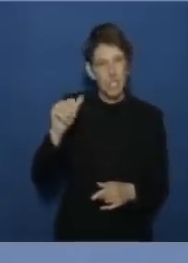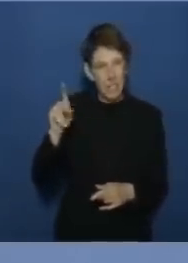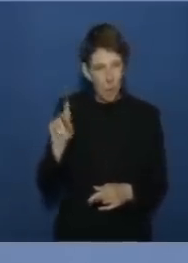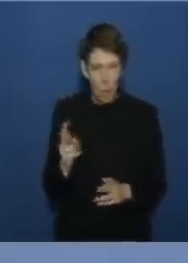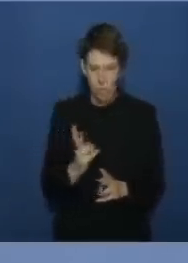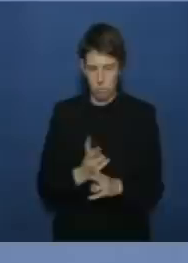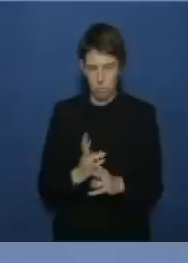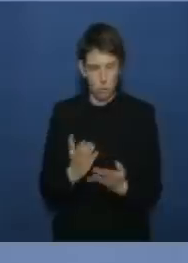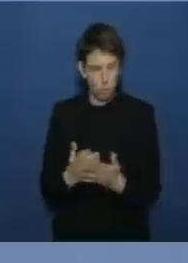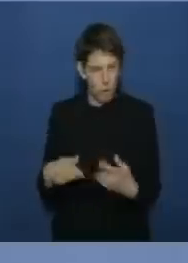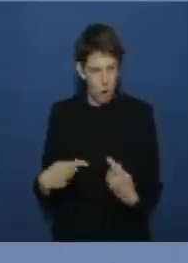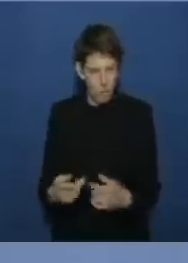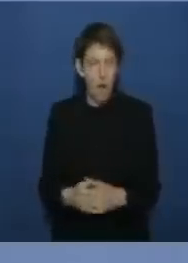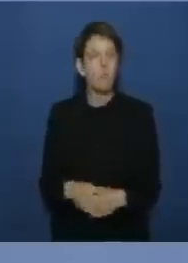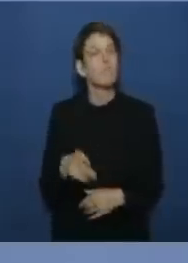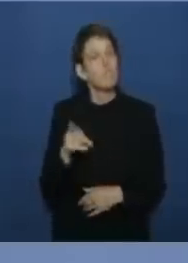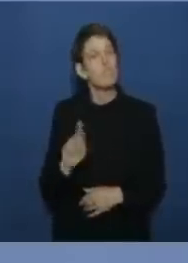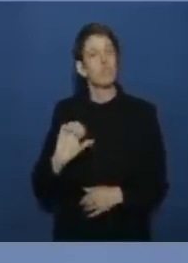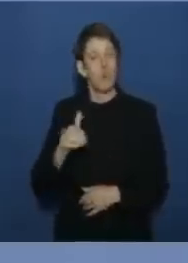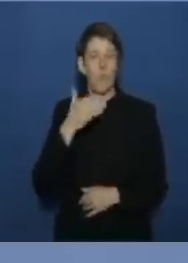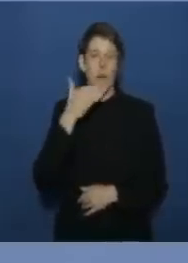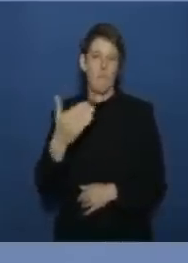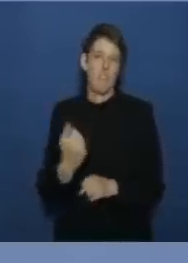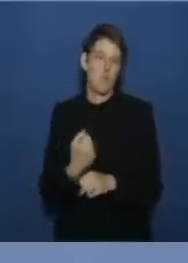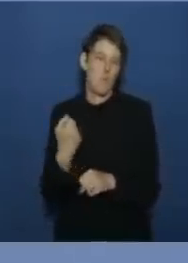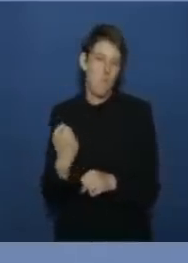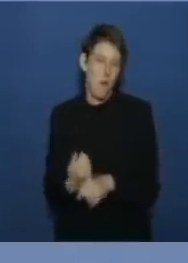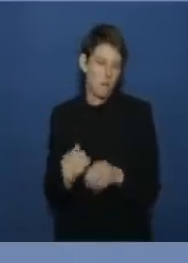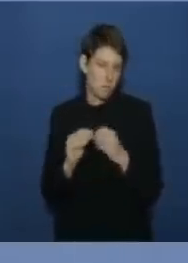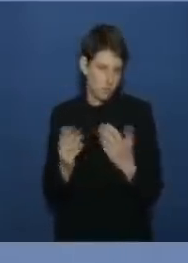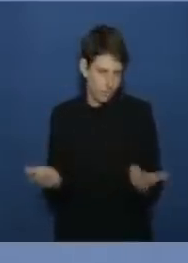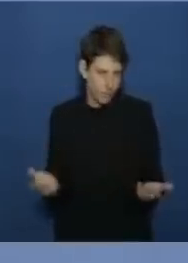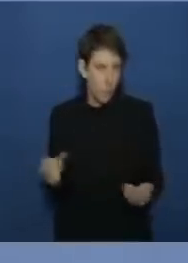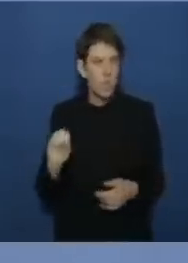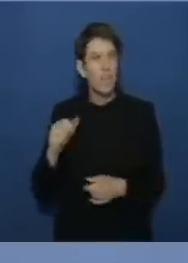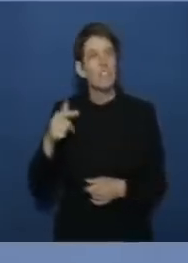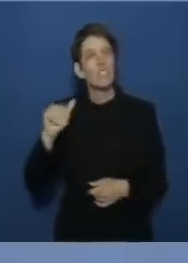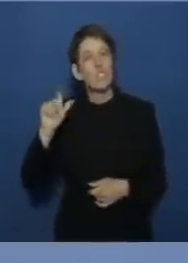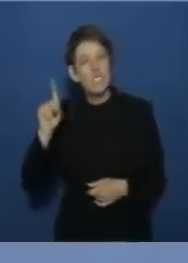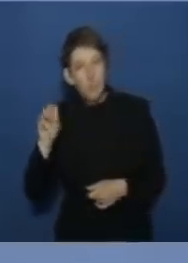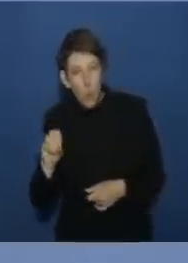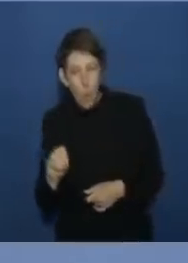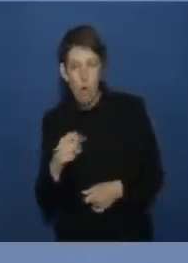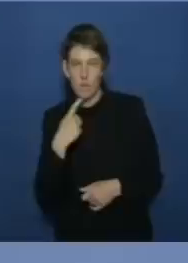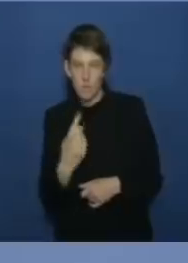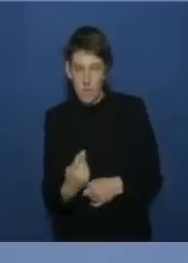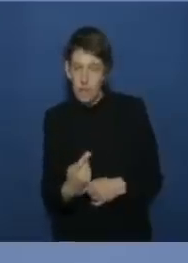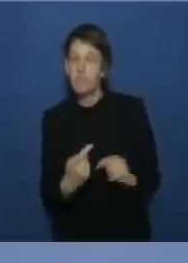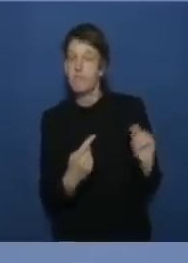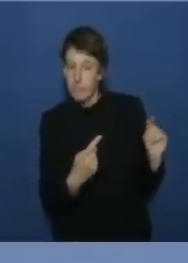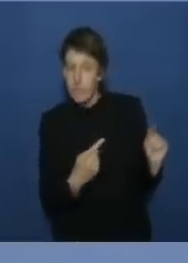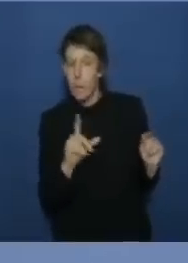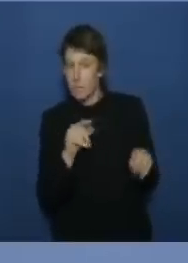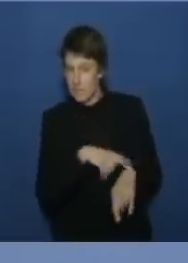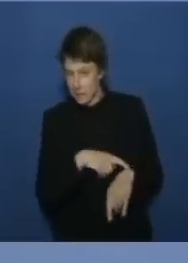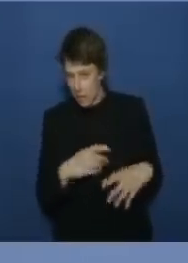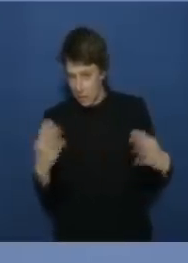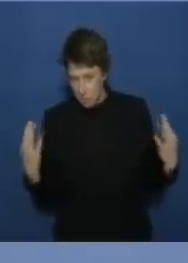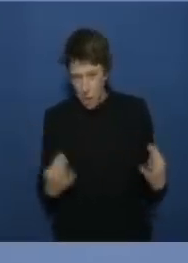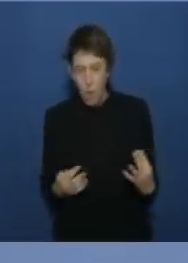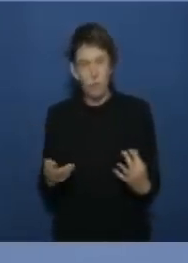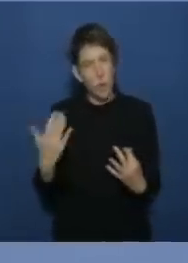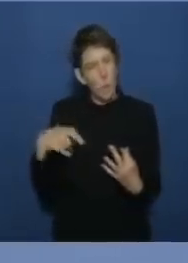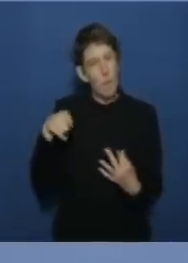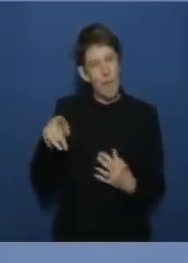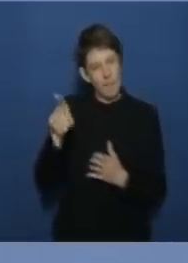dann noch eine empfehlung abgeben und die stiko hat gesagt sie braucht dafür noch eine zeit lang sie will dazu